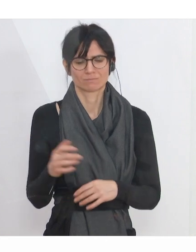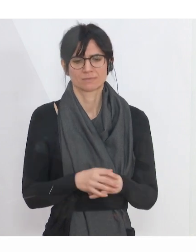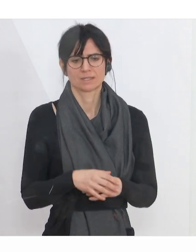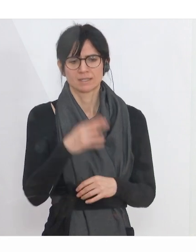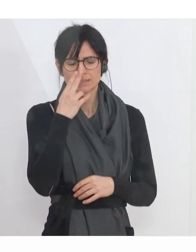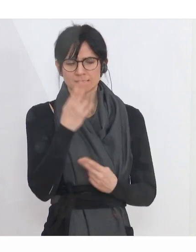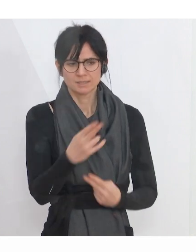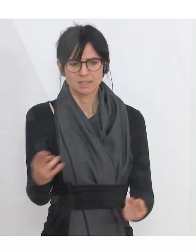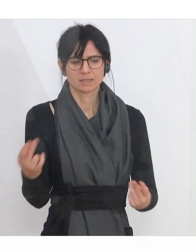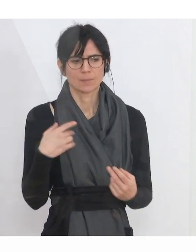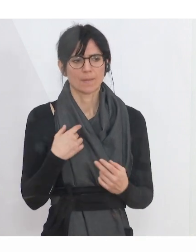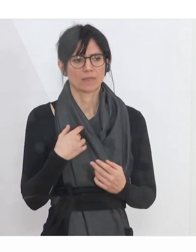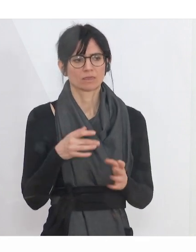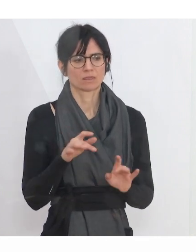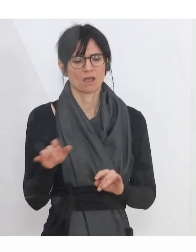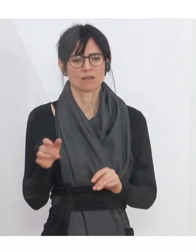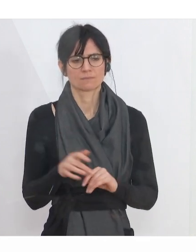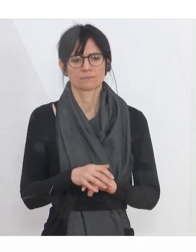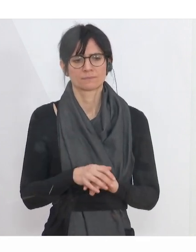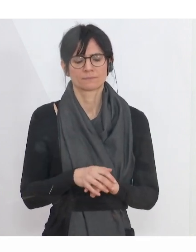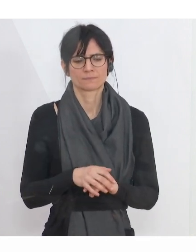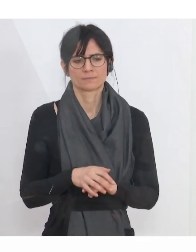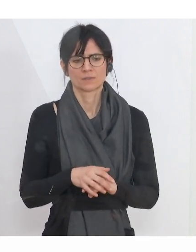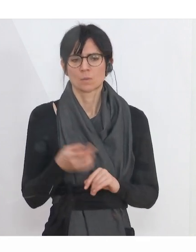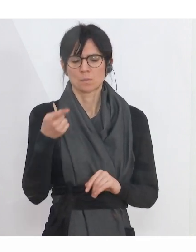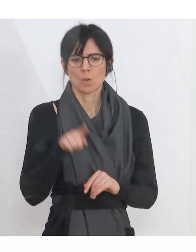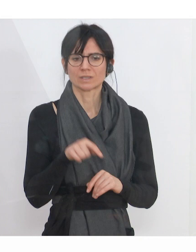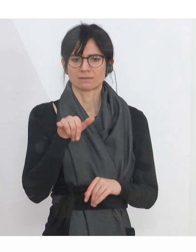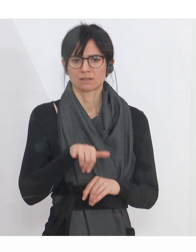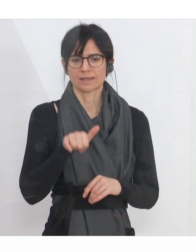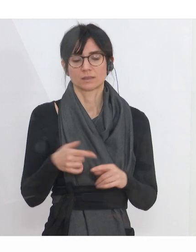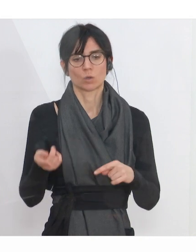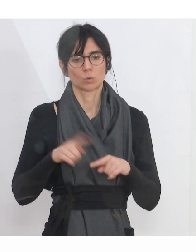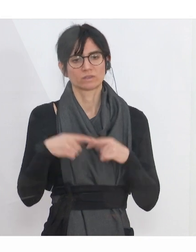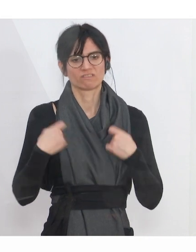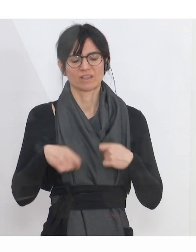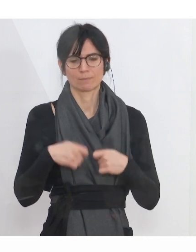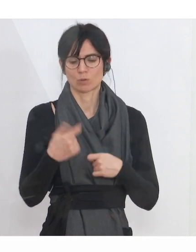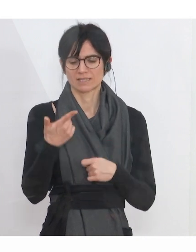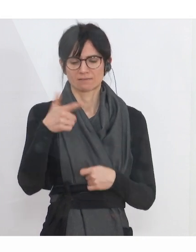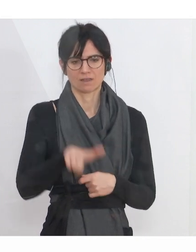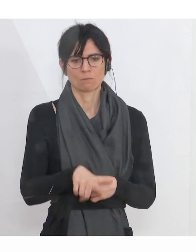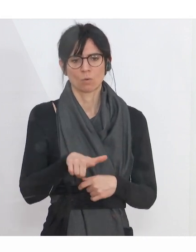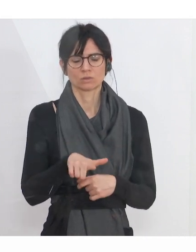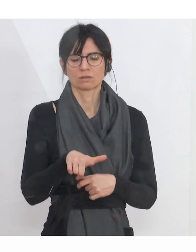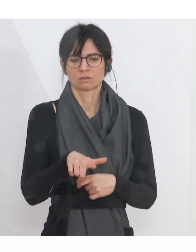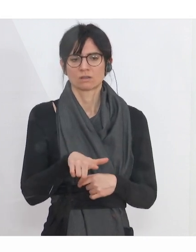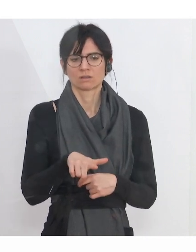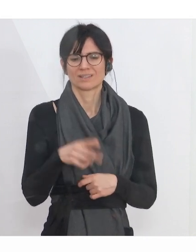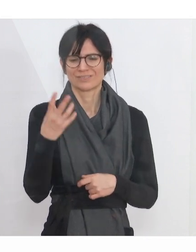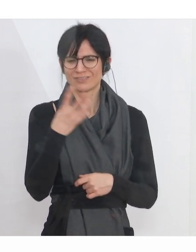da auf dieser Grafik jetzt, dass in den Monaten Jänner und Februar in zwei Monaten von den